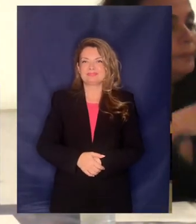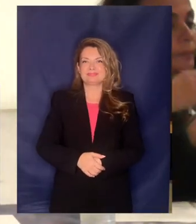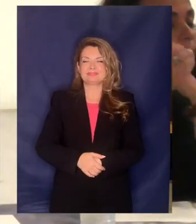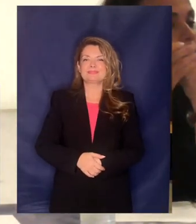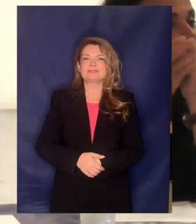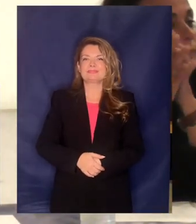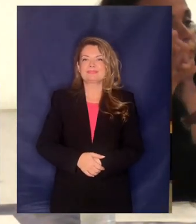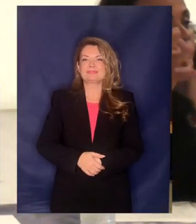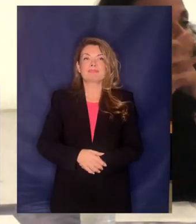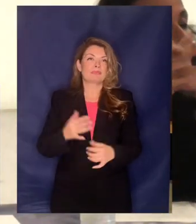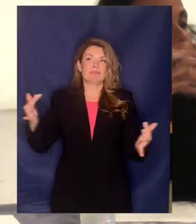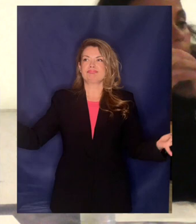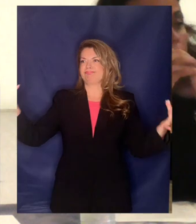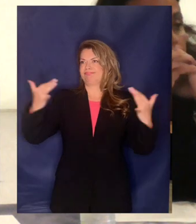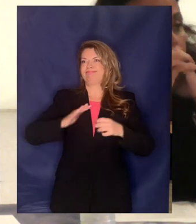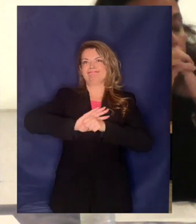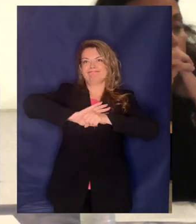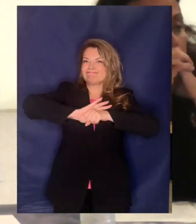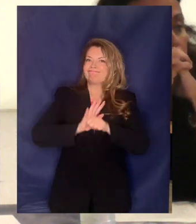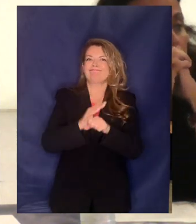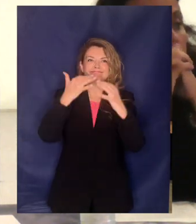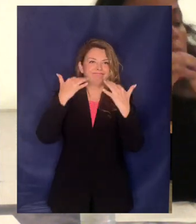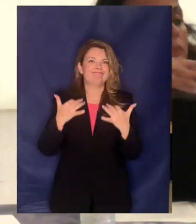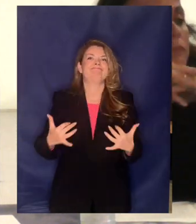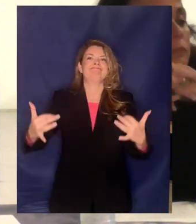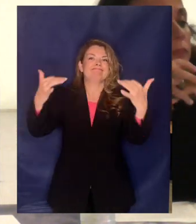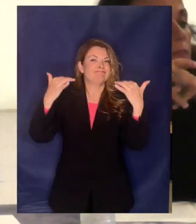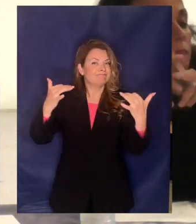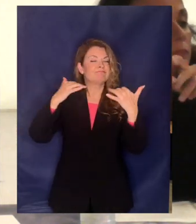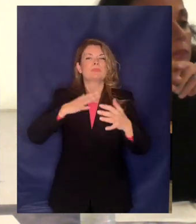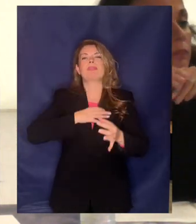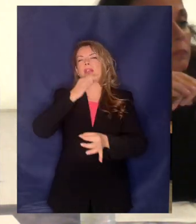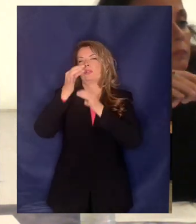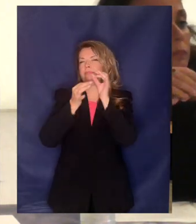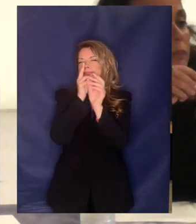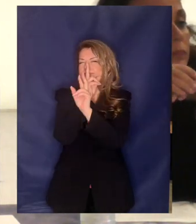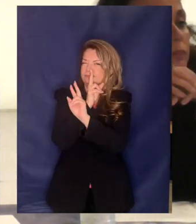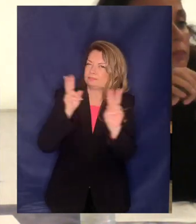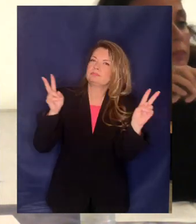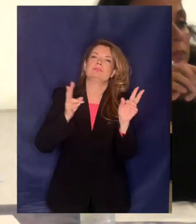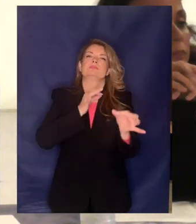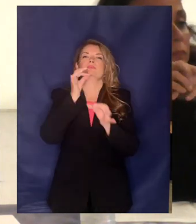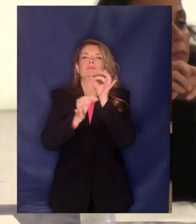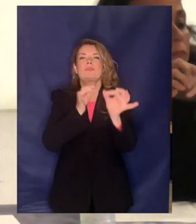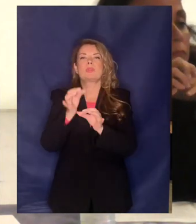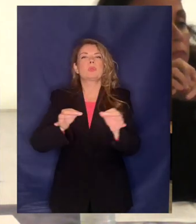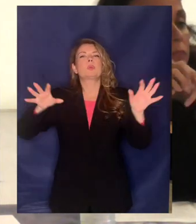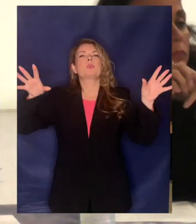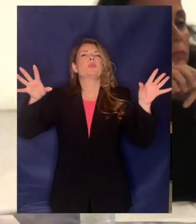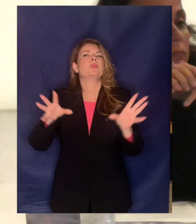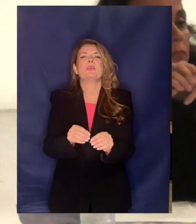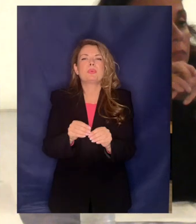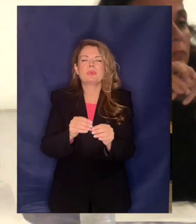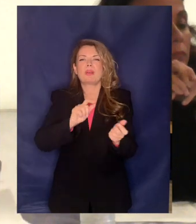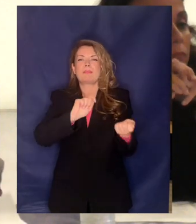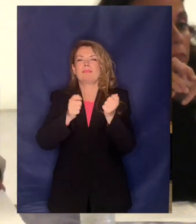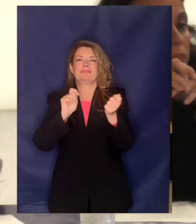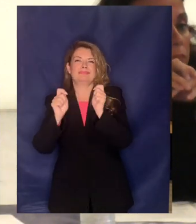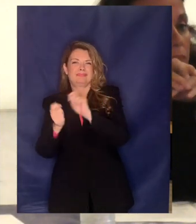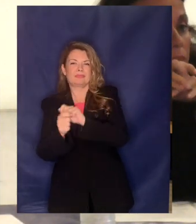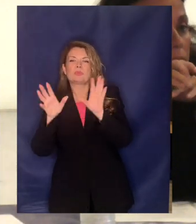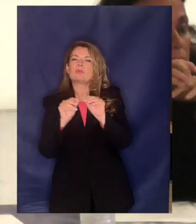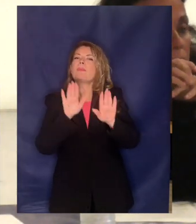με την προσέλευση του κόσμου θα ήθελα να δώσω εγώ κάποιες διευκρινήσεις όσον αφορά τις μεταβολές της